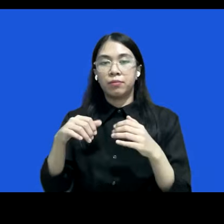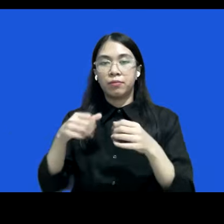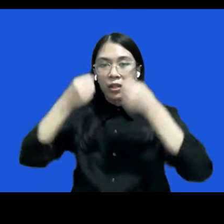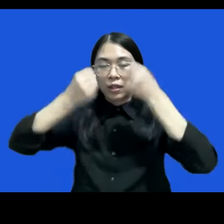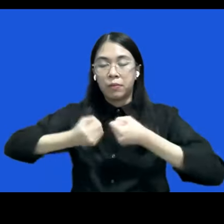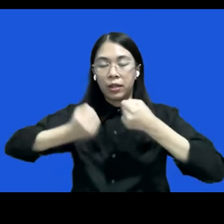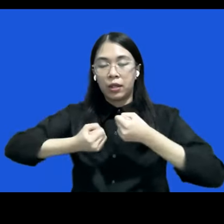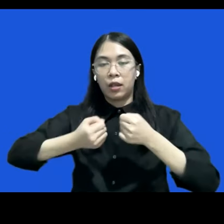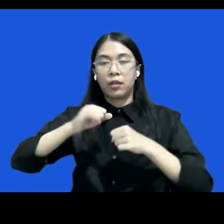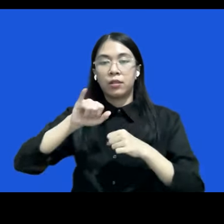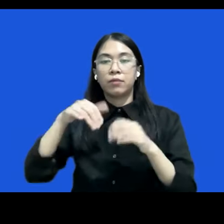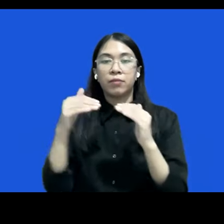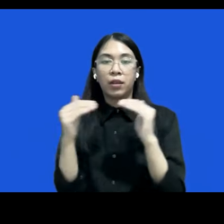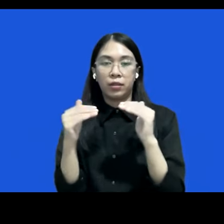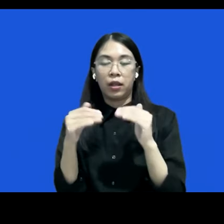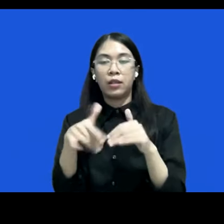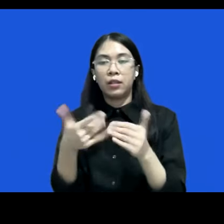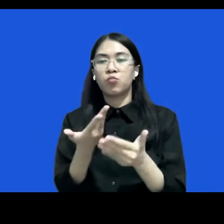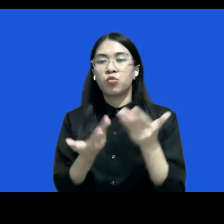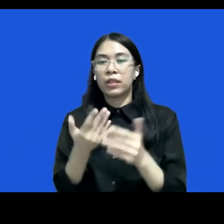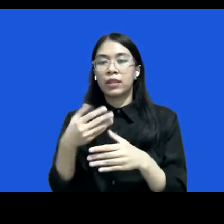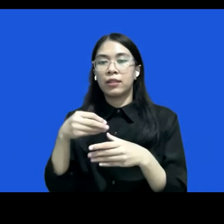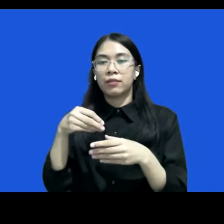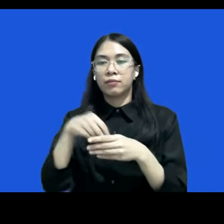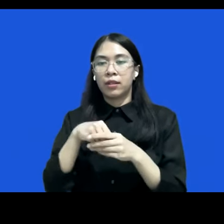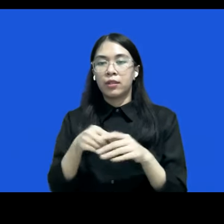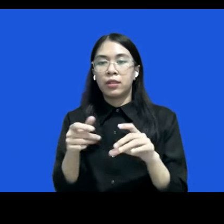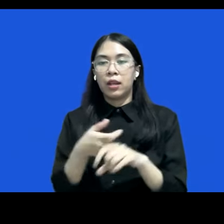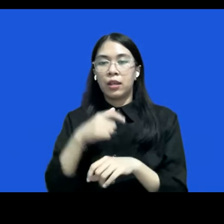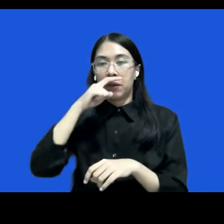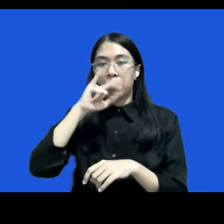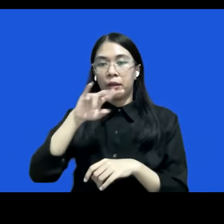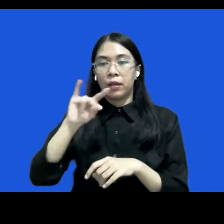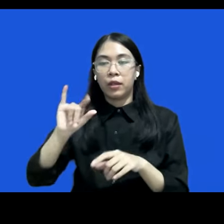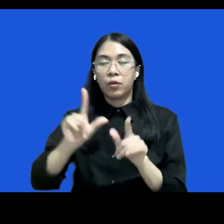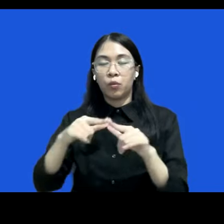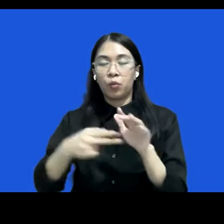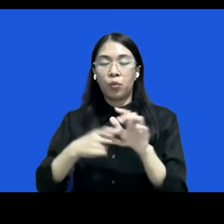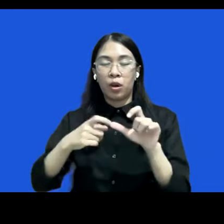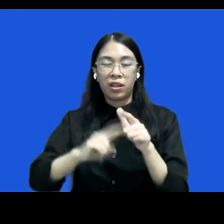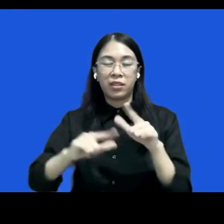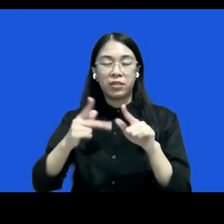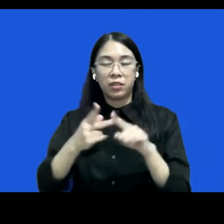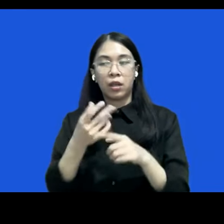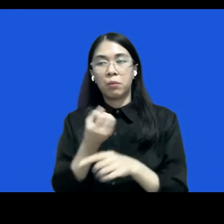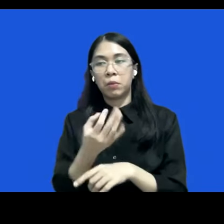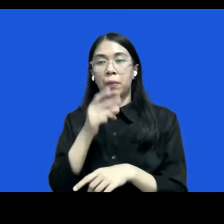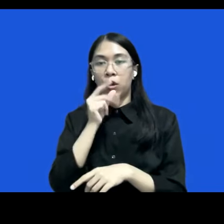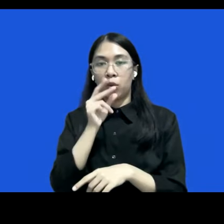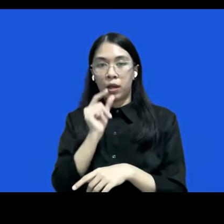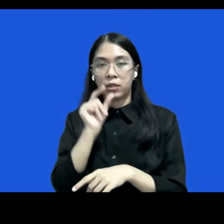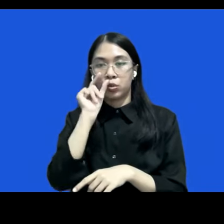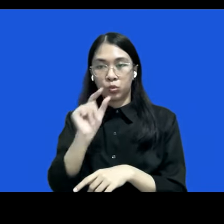masukan tanggapan dari Pak Irwansyah terkait masalah-masalah dan juga tadi beberapa rekomendasi untuk